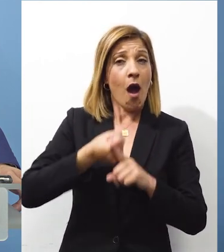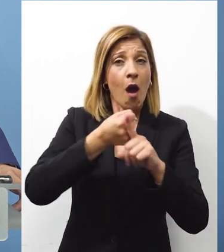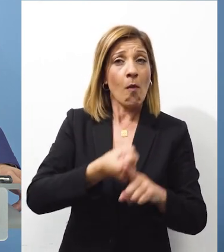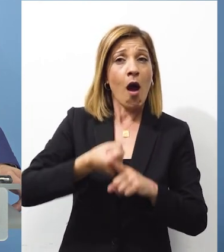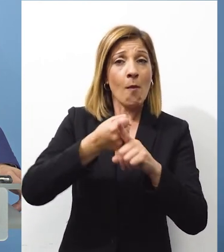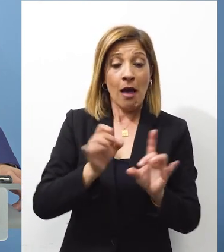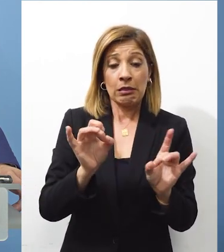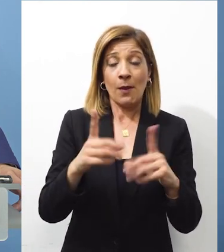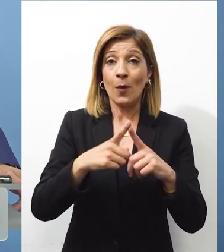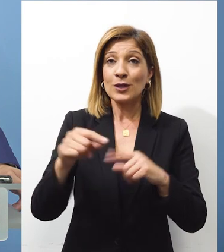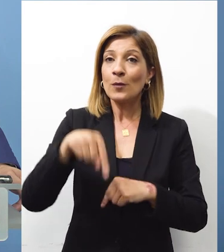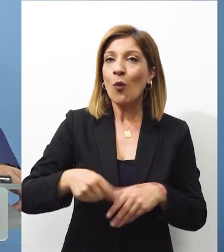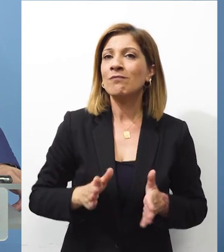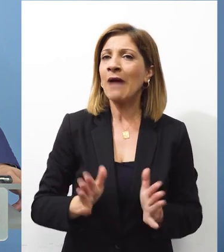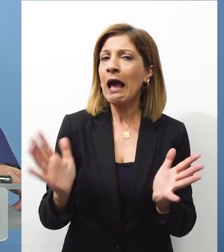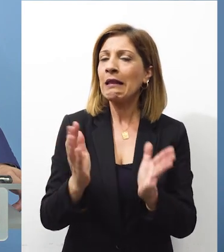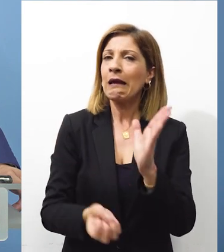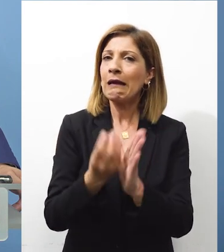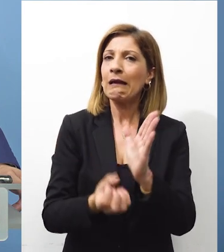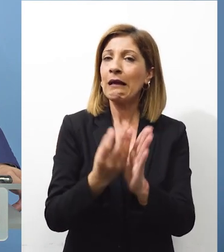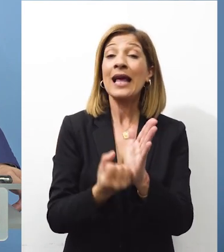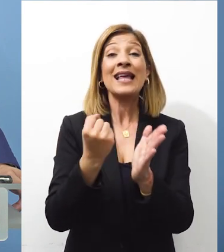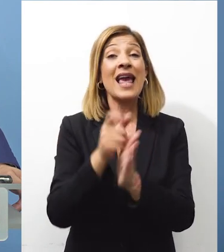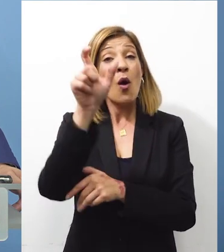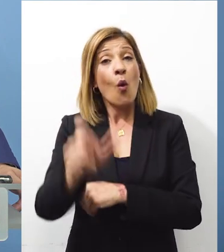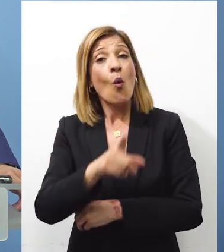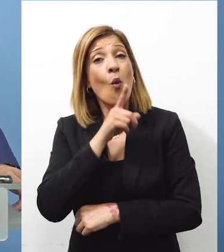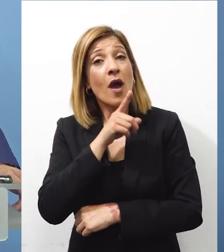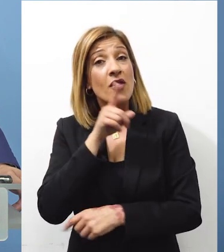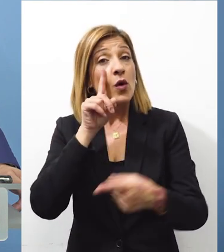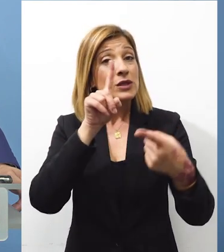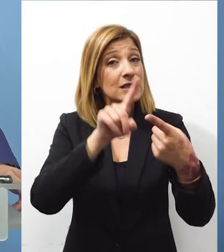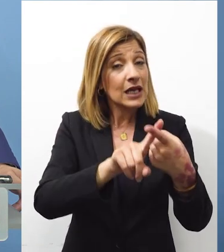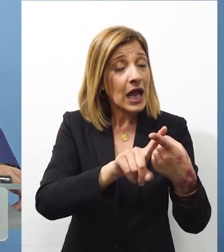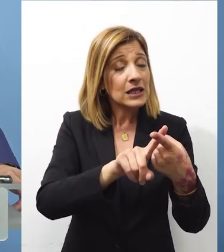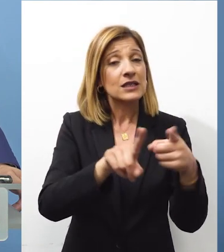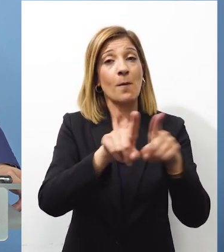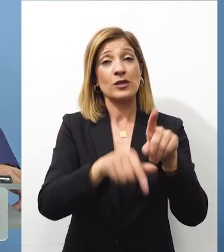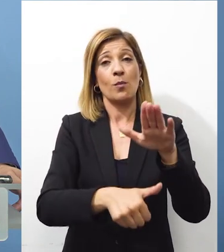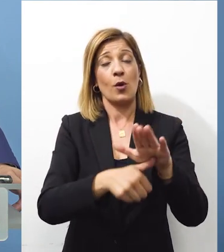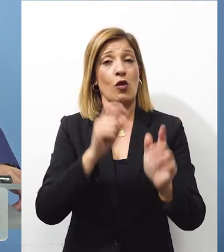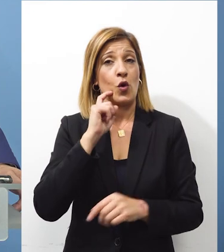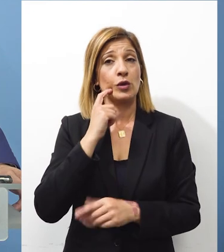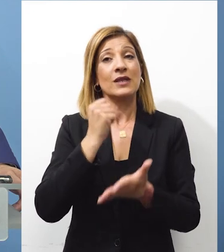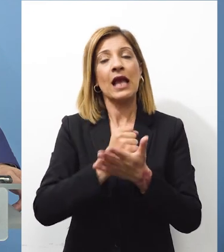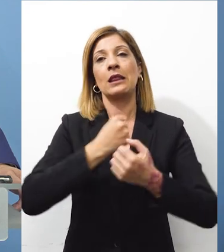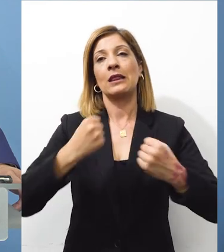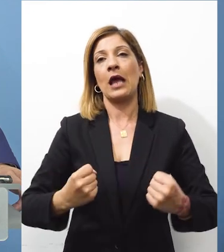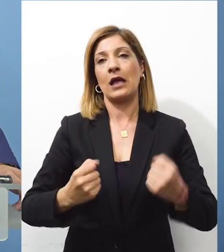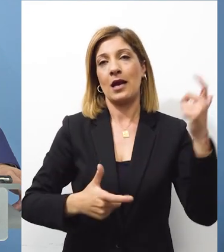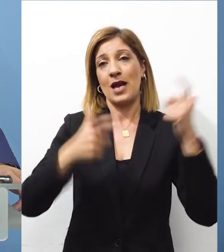Κυπριακό αλλά και από το γεγονός ότι πραγματοποιεί σε ο ίδιος συνάντηση τόσο με τον πρόεδρο της Δημοκρατίας όσο και με τον κύριο Τατάρ